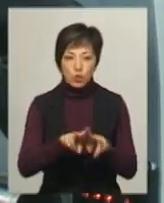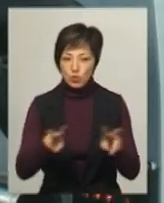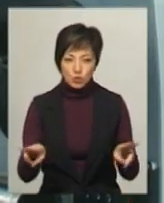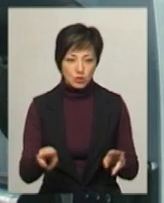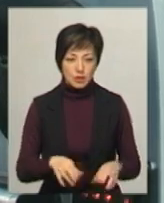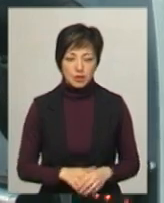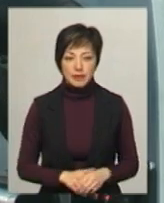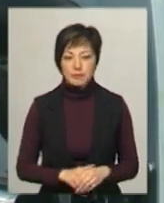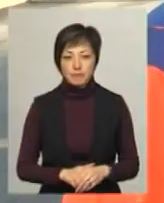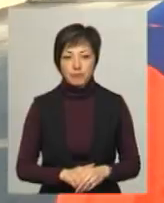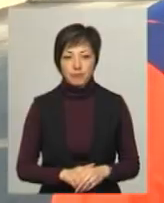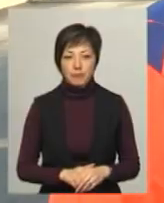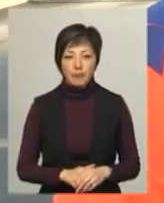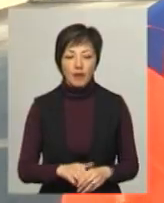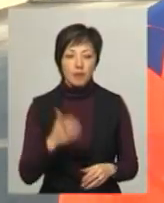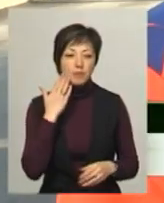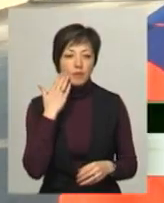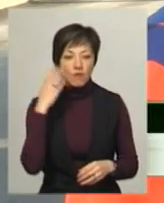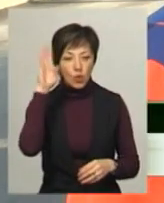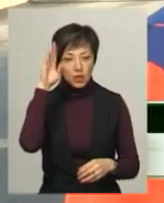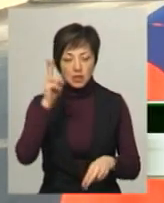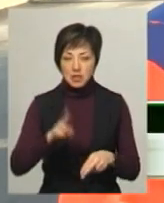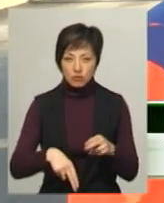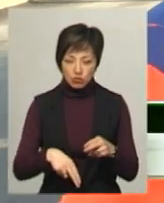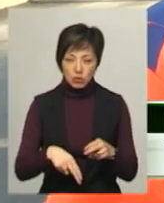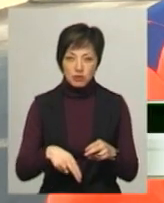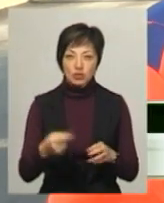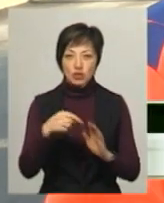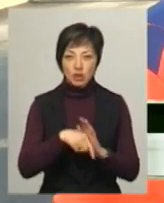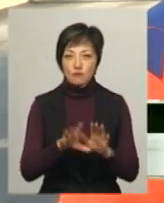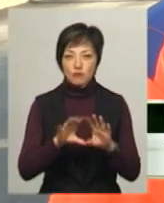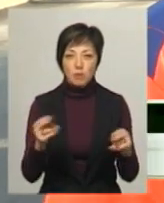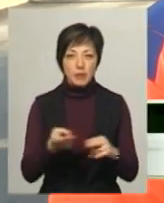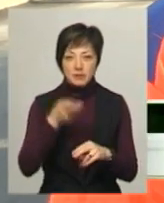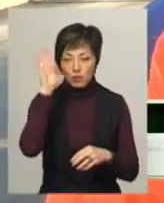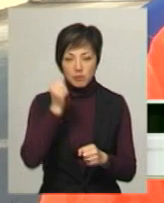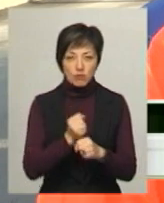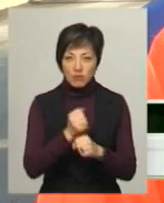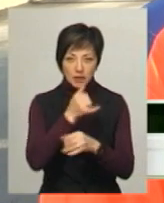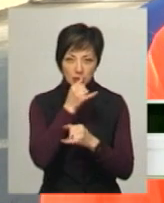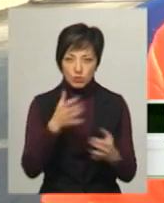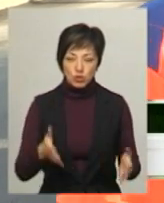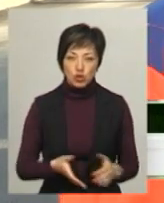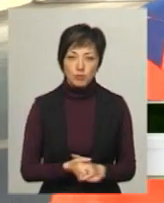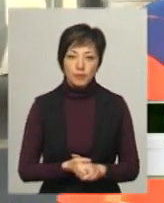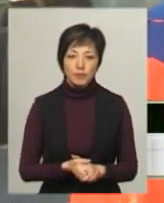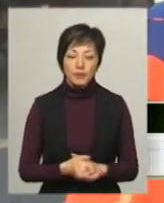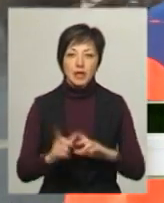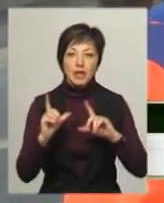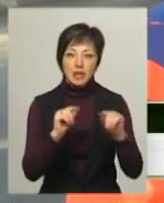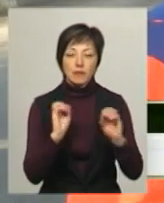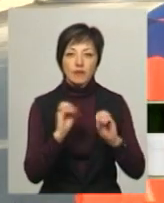Орієнтер в нас по воді. Якщо закінчилася вода, значить, все без води працювати не можна. Їдемо,